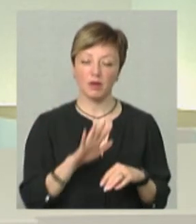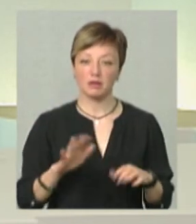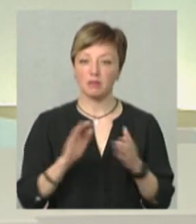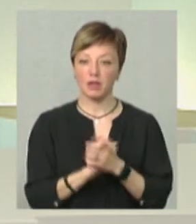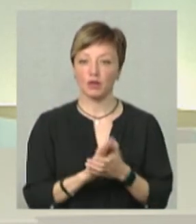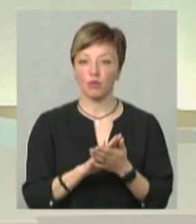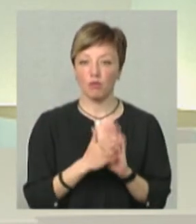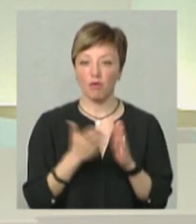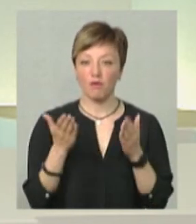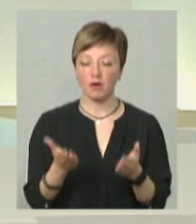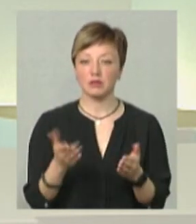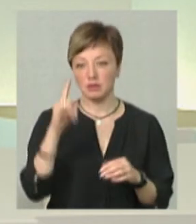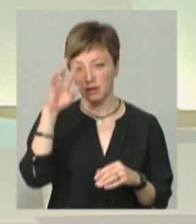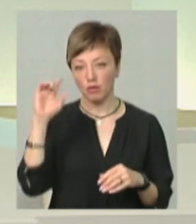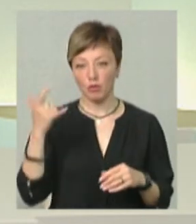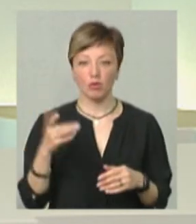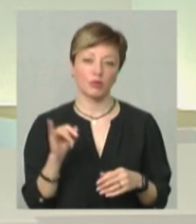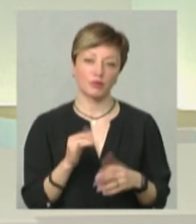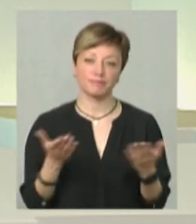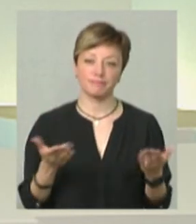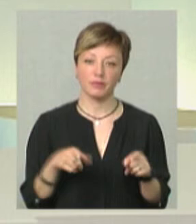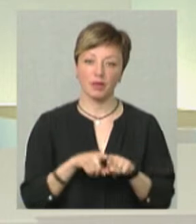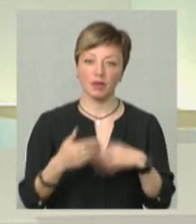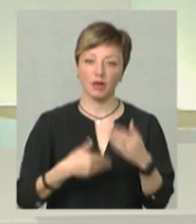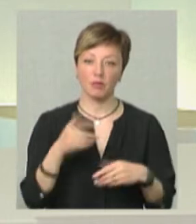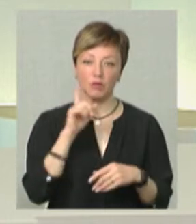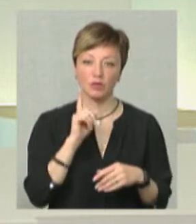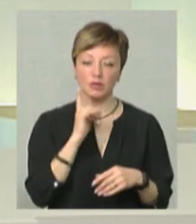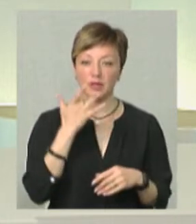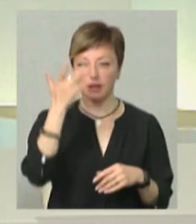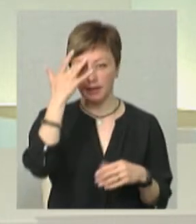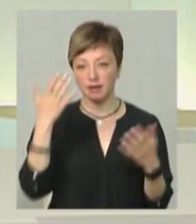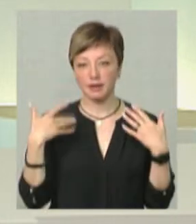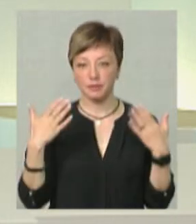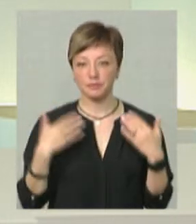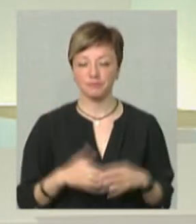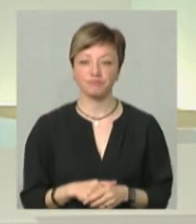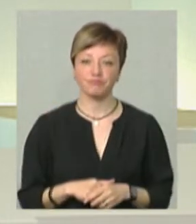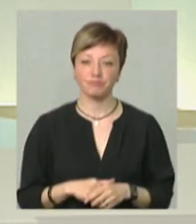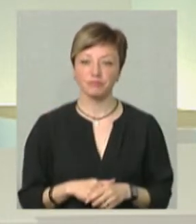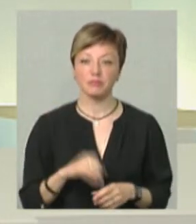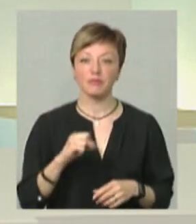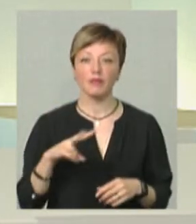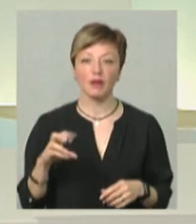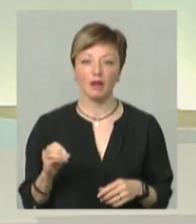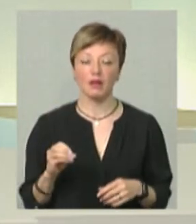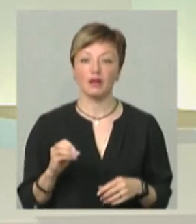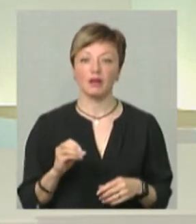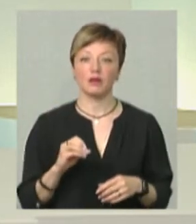в мирних умовах, слава Богу, і такий темп в поки що ще літній. Але вже